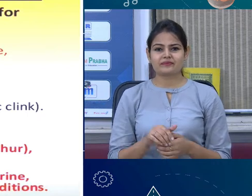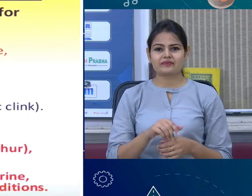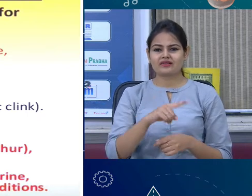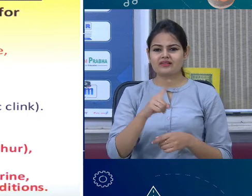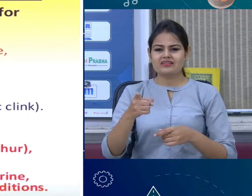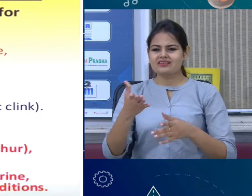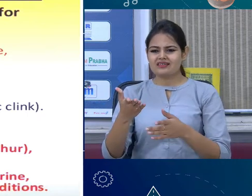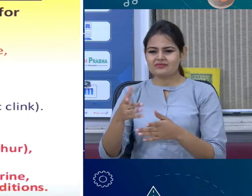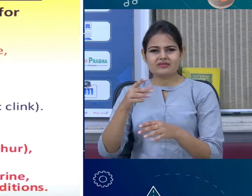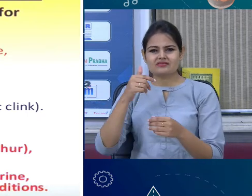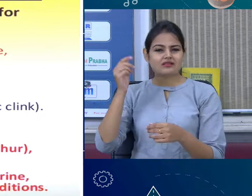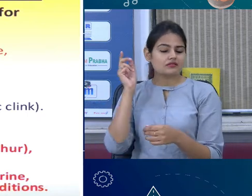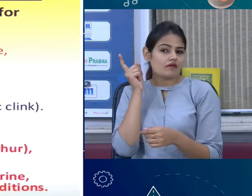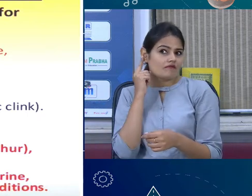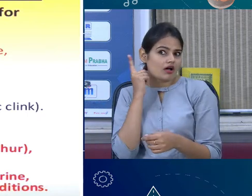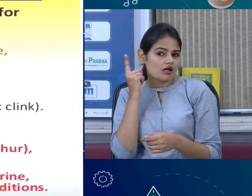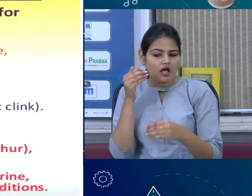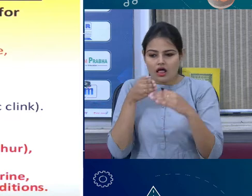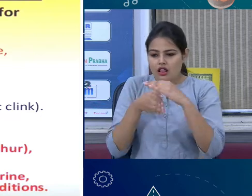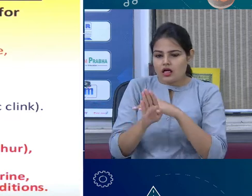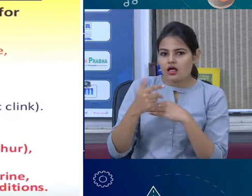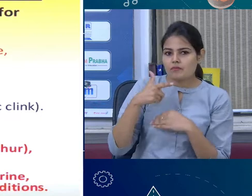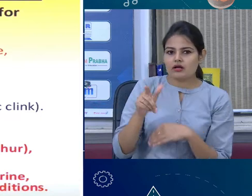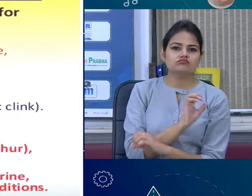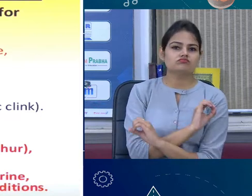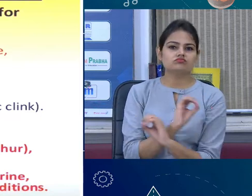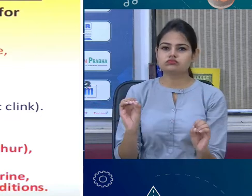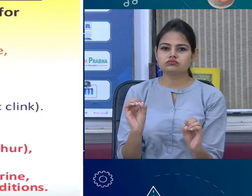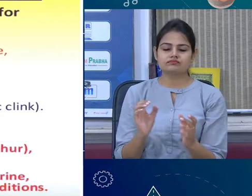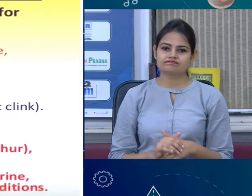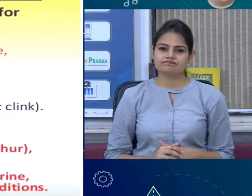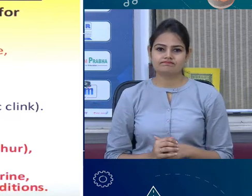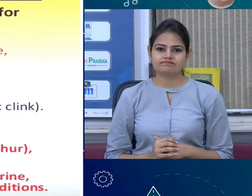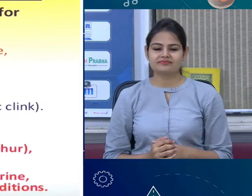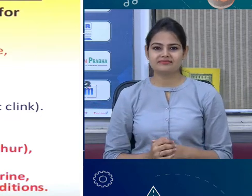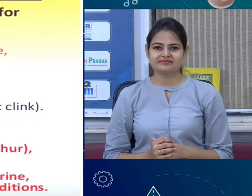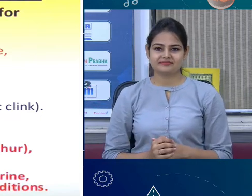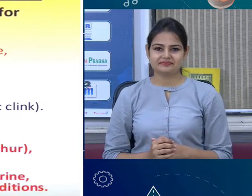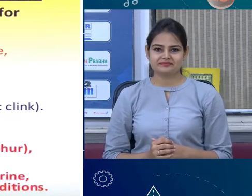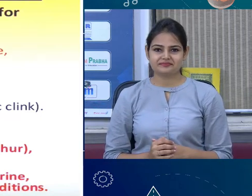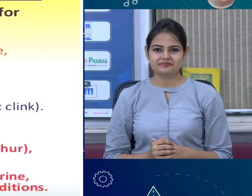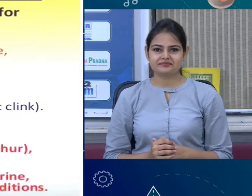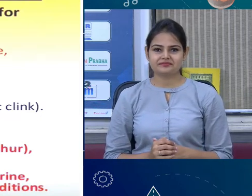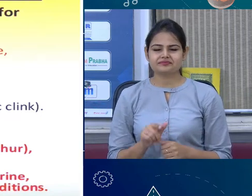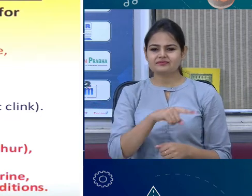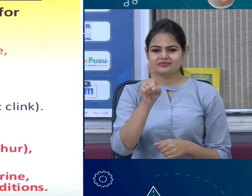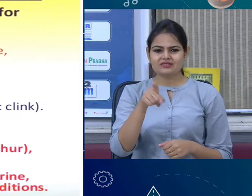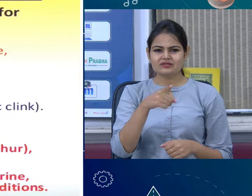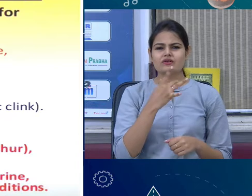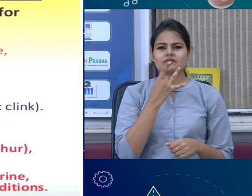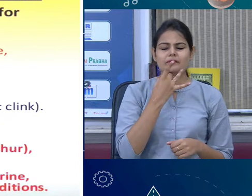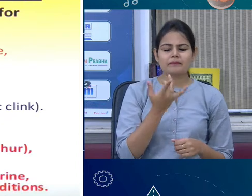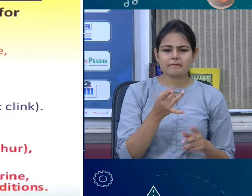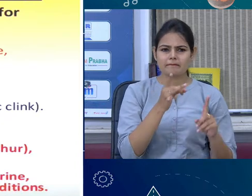sound it does not make any kind of sound so I can see here on the screen that we can that see